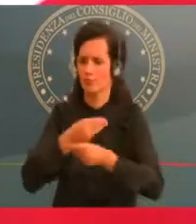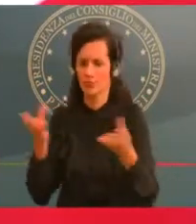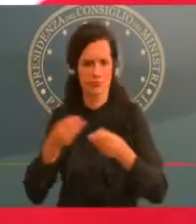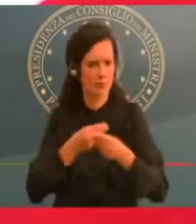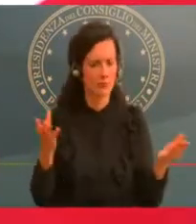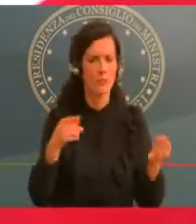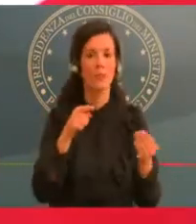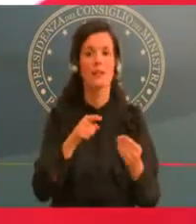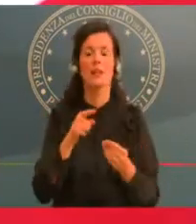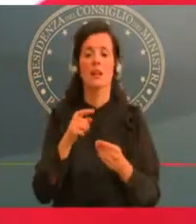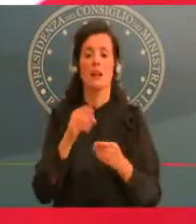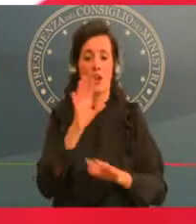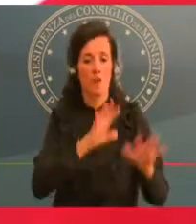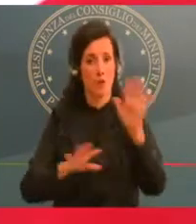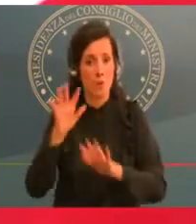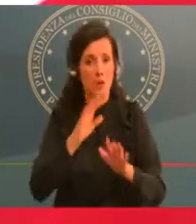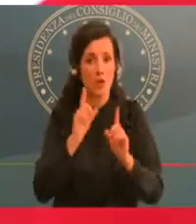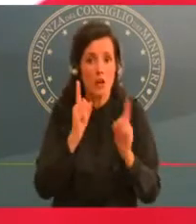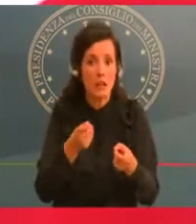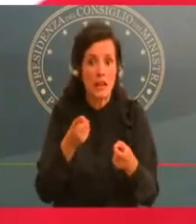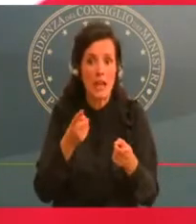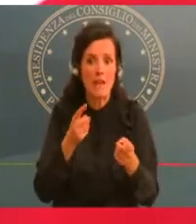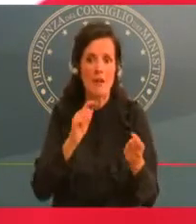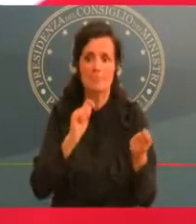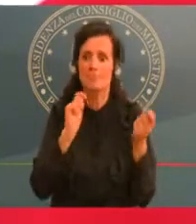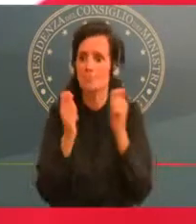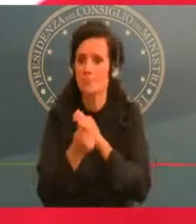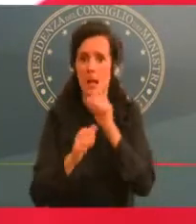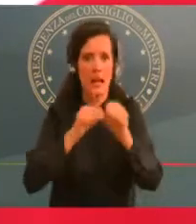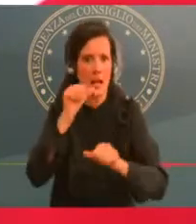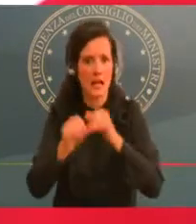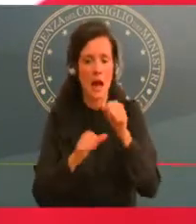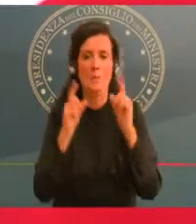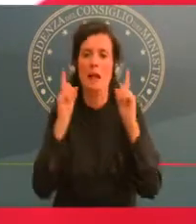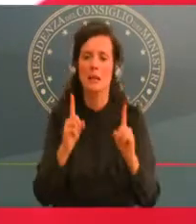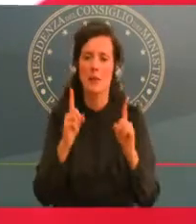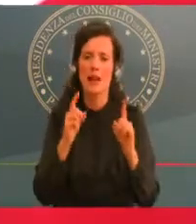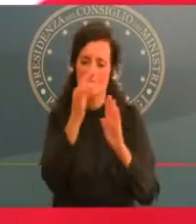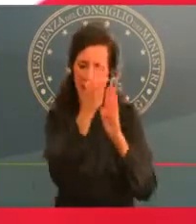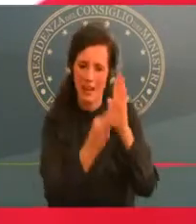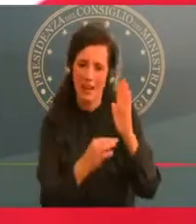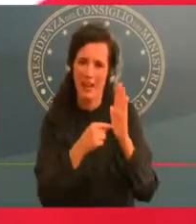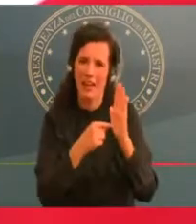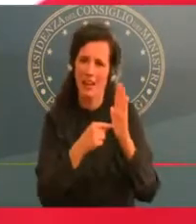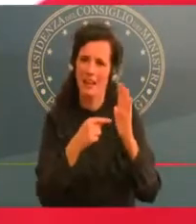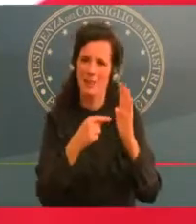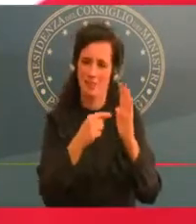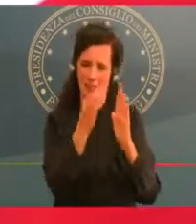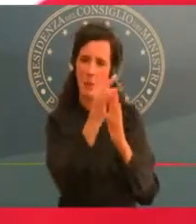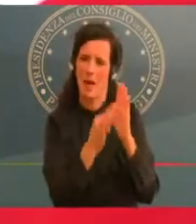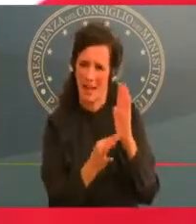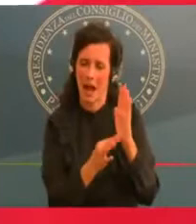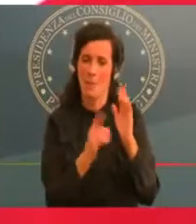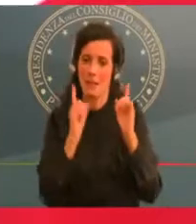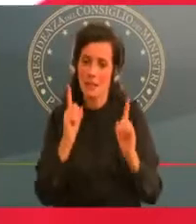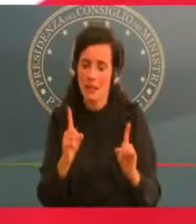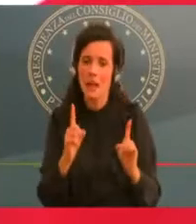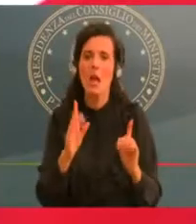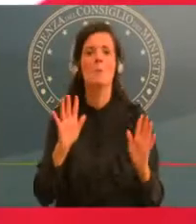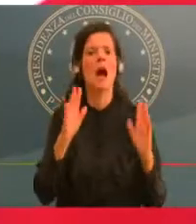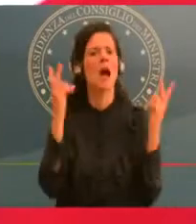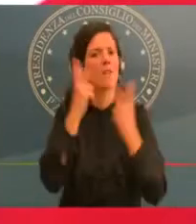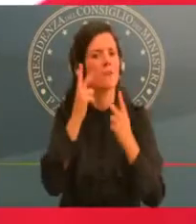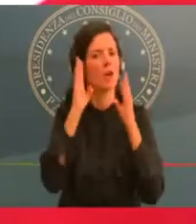attenzione è anche vero che quando si entra in un'area in una fascia non è che si esce perché arriva un dato